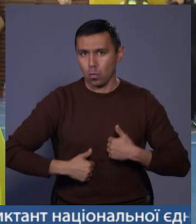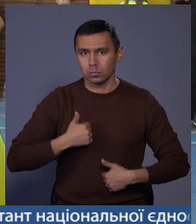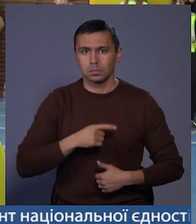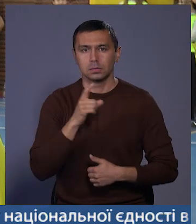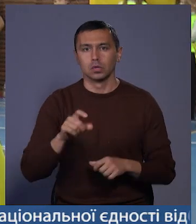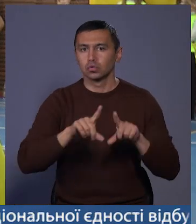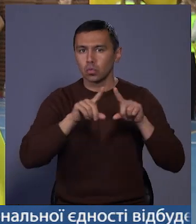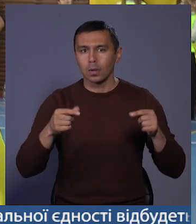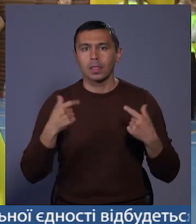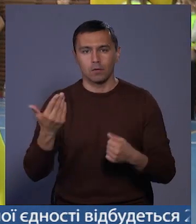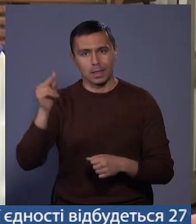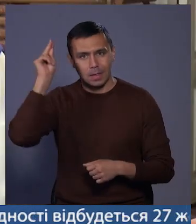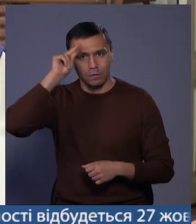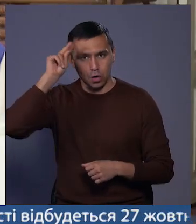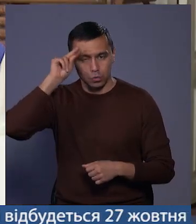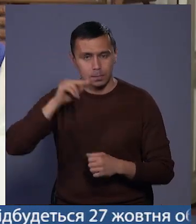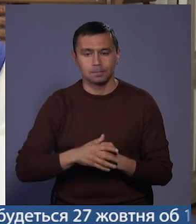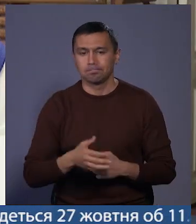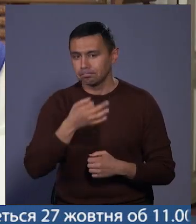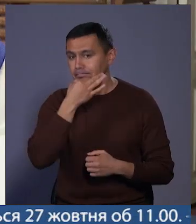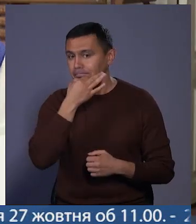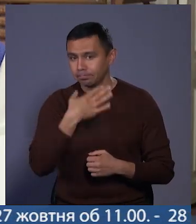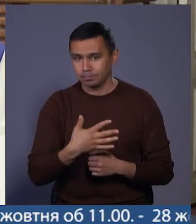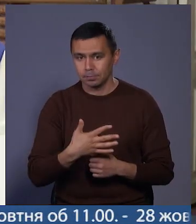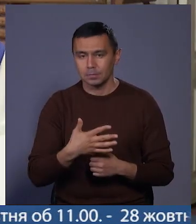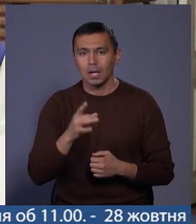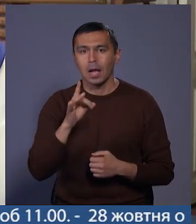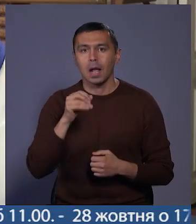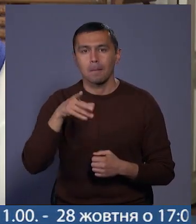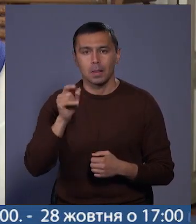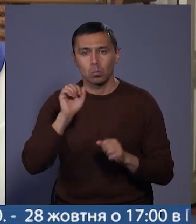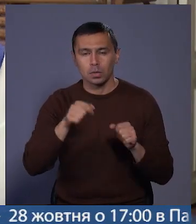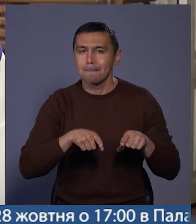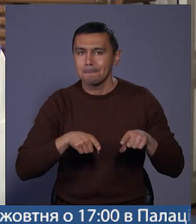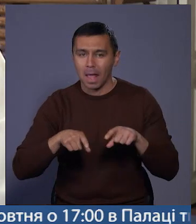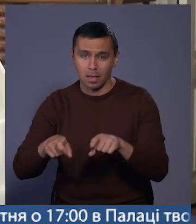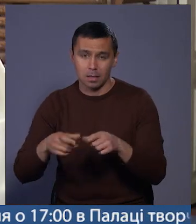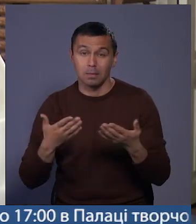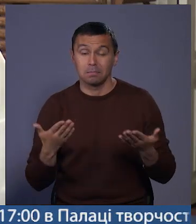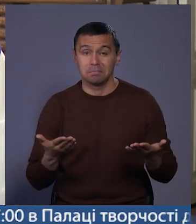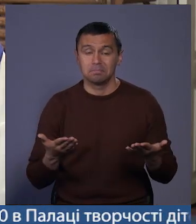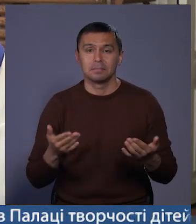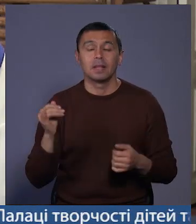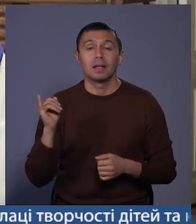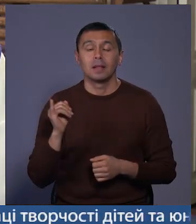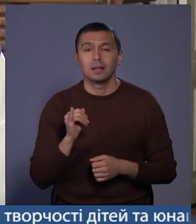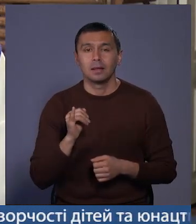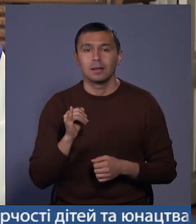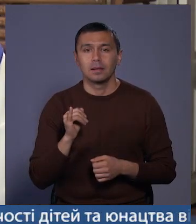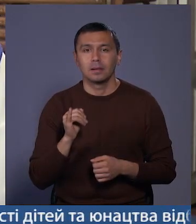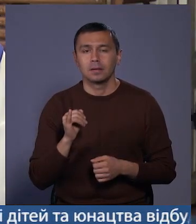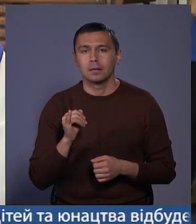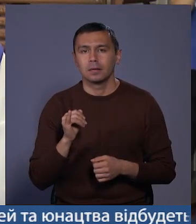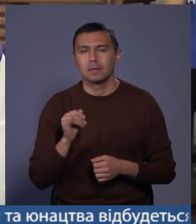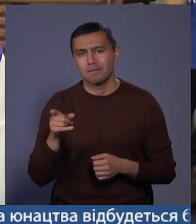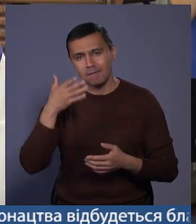за школи, в яких вони вчаться. Мені сподобалося регбі, бо там можна бігати, він